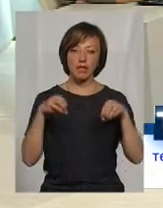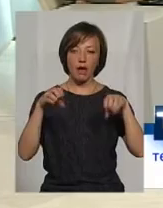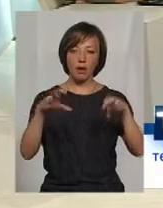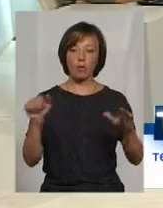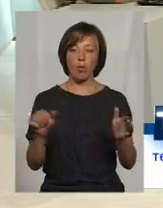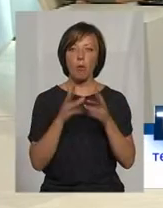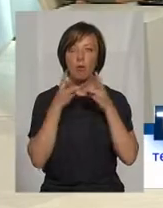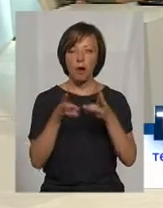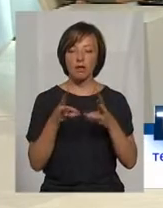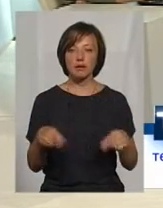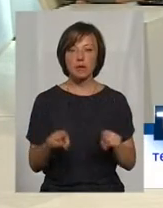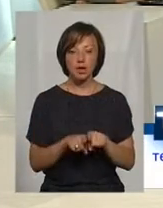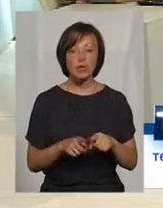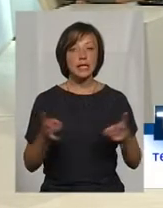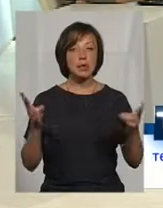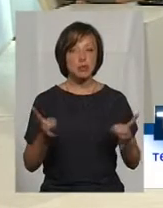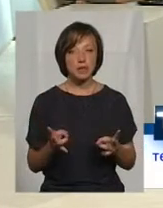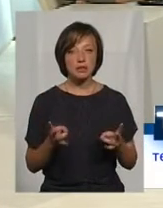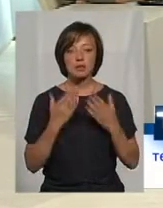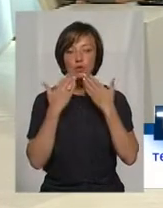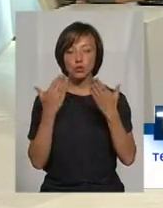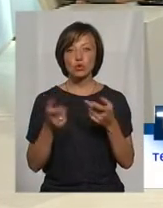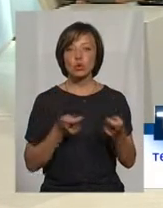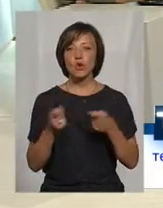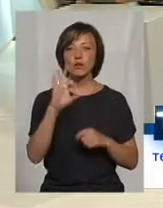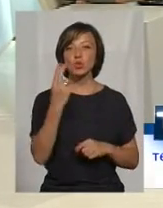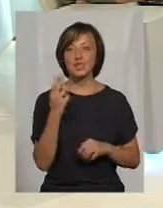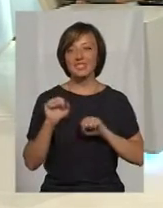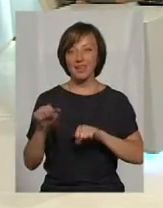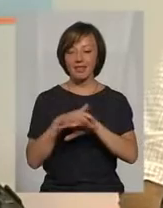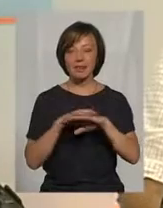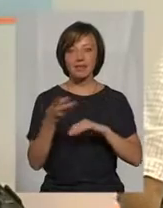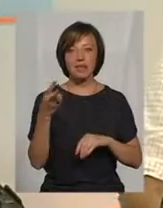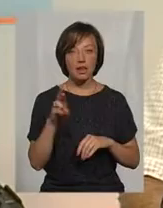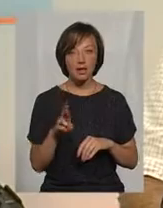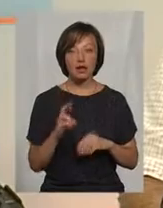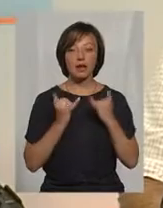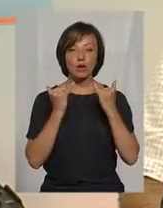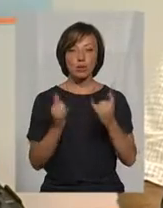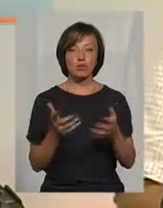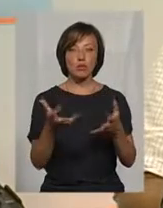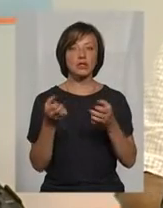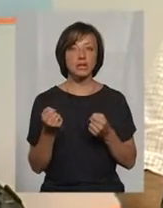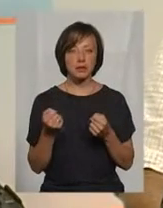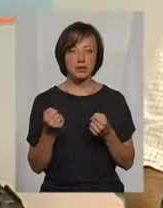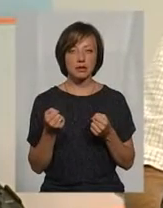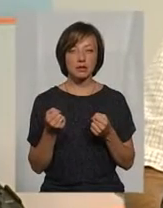опалення також. З необхідністю звернутися до управління соціального захисту населення для того, щоб отримати